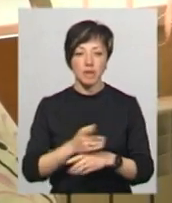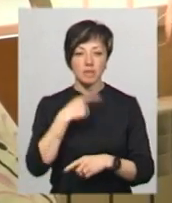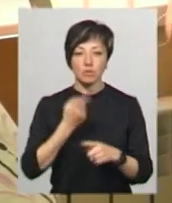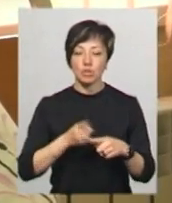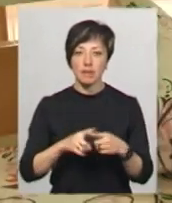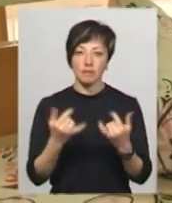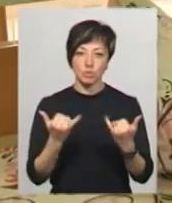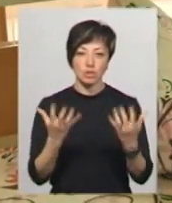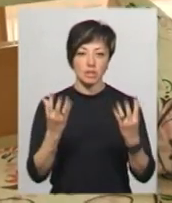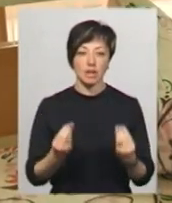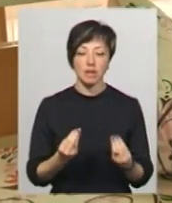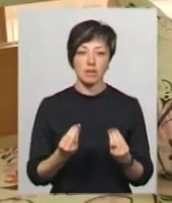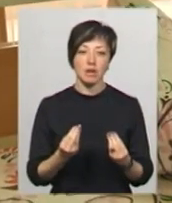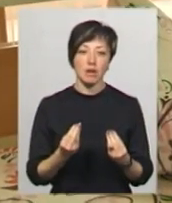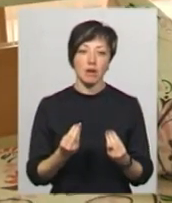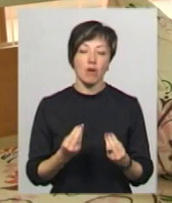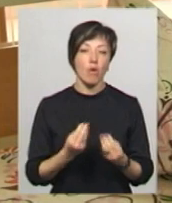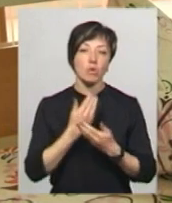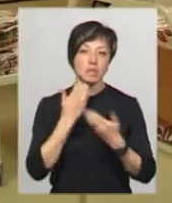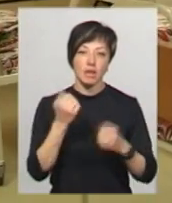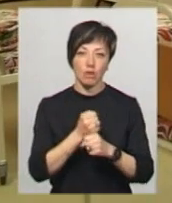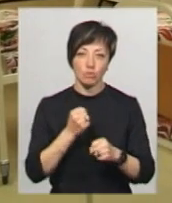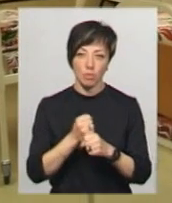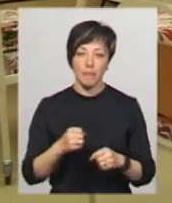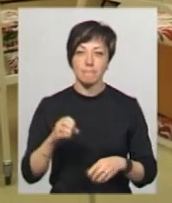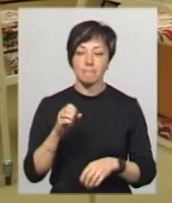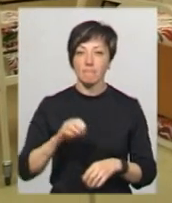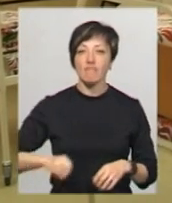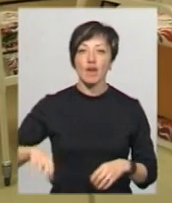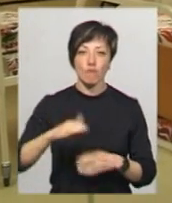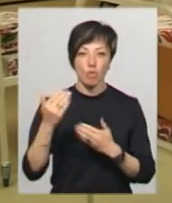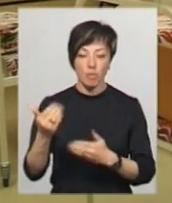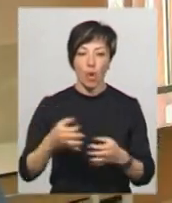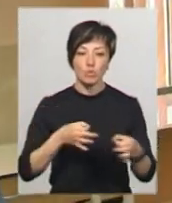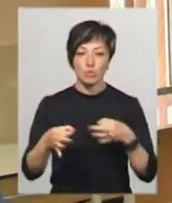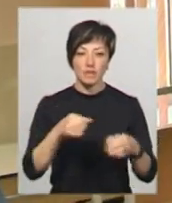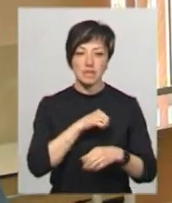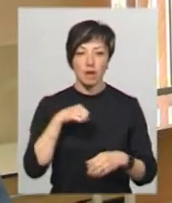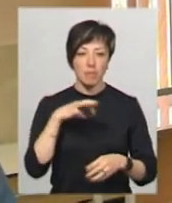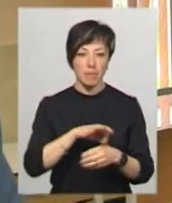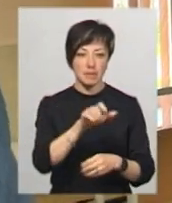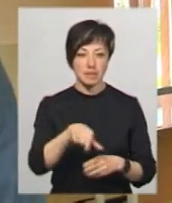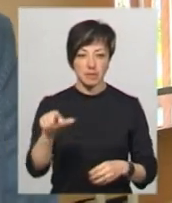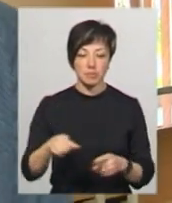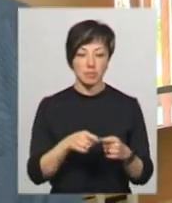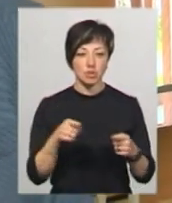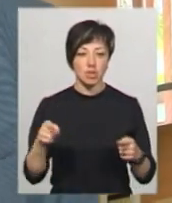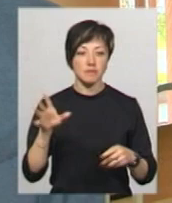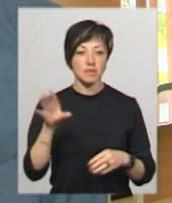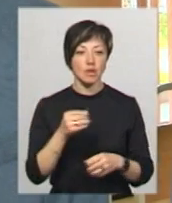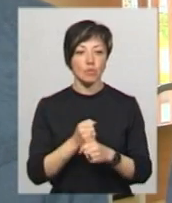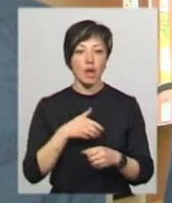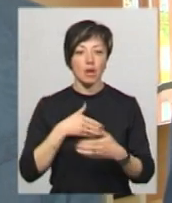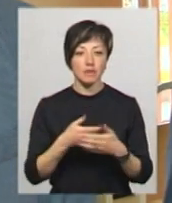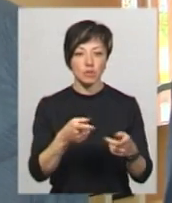що це на сьогоднішній день остання розробка, яка працює в Європі. А консультували виробника самі пацієнти. Під час всієї роботи